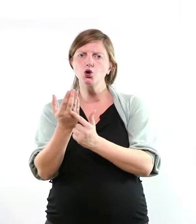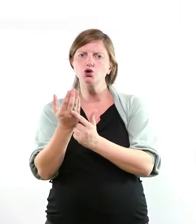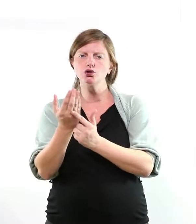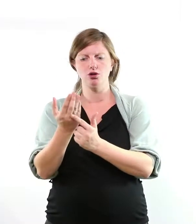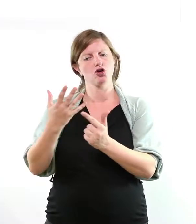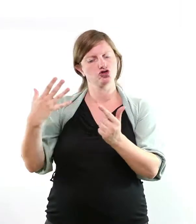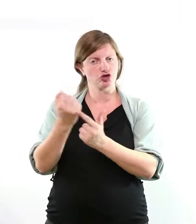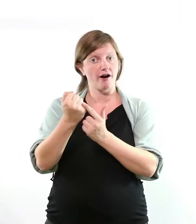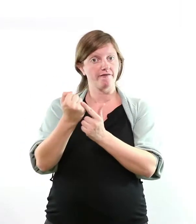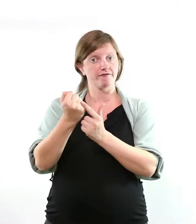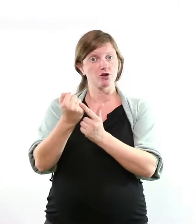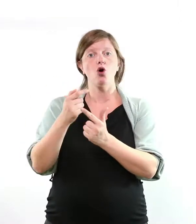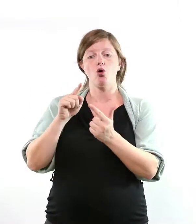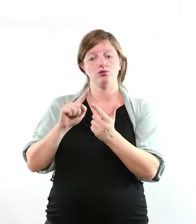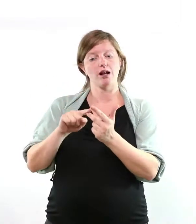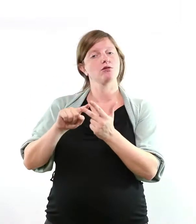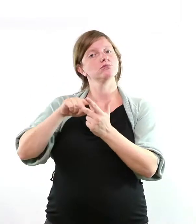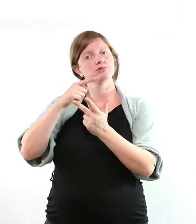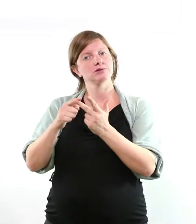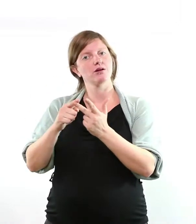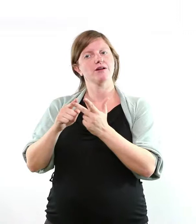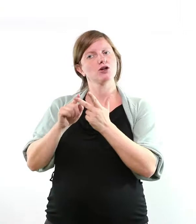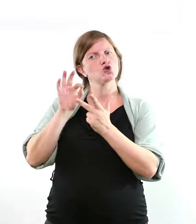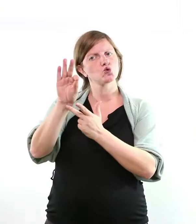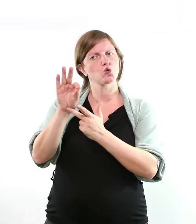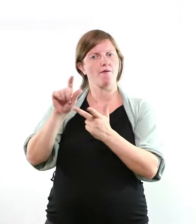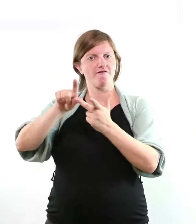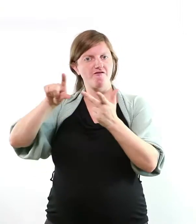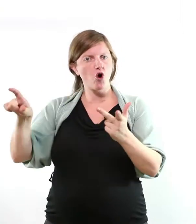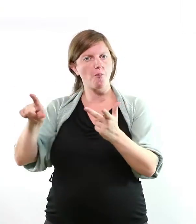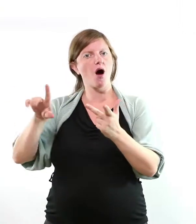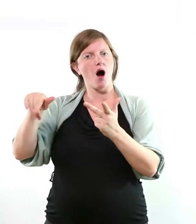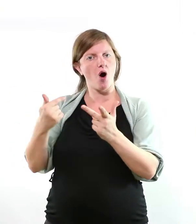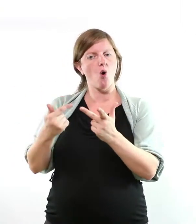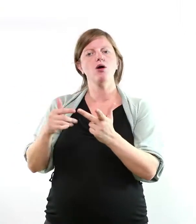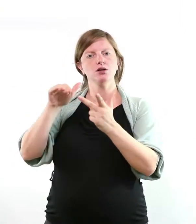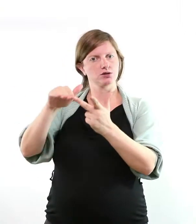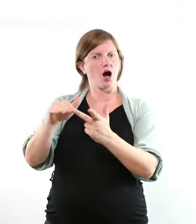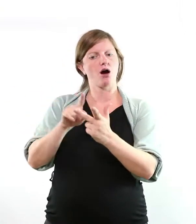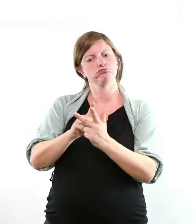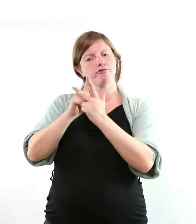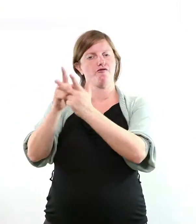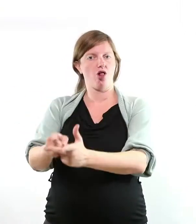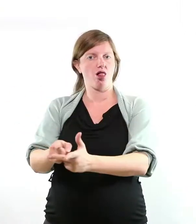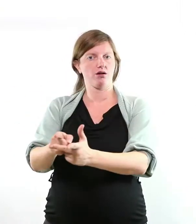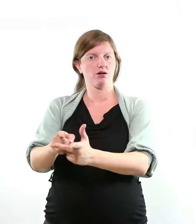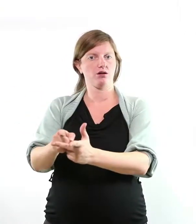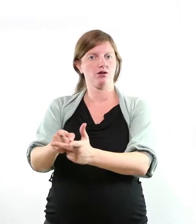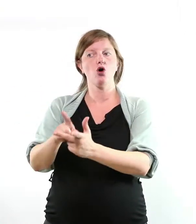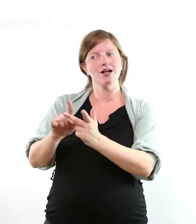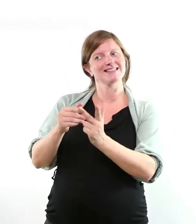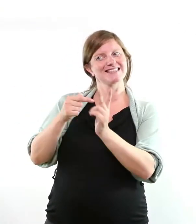auch die Qualität des Produktes sicherstellen hilft und damit auch eine nachhaltige Weiterentwicklung des Unternehmens, auch im Sinne der